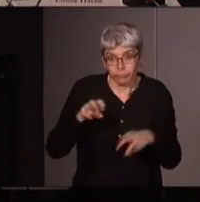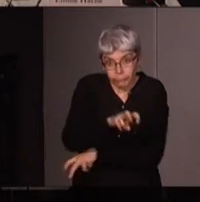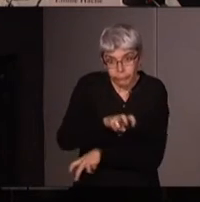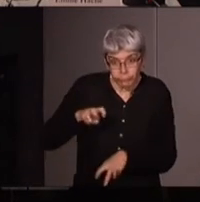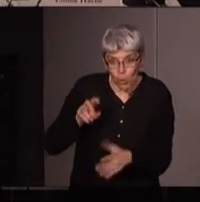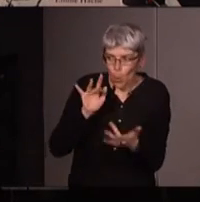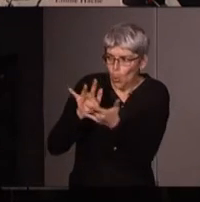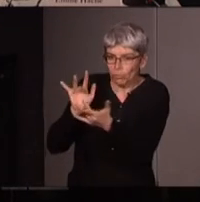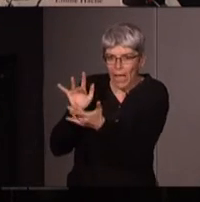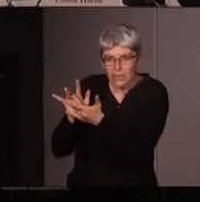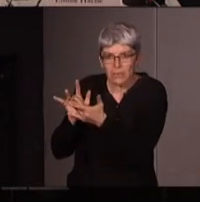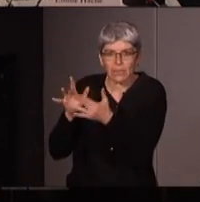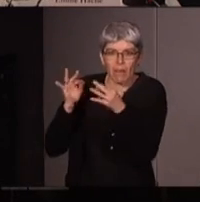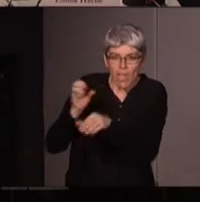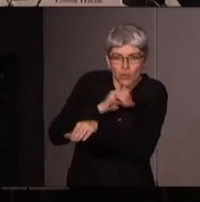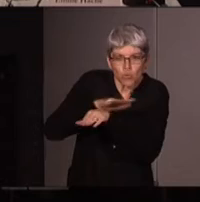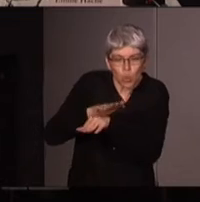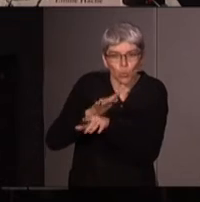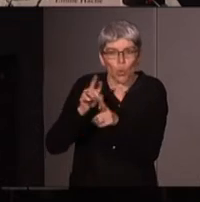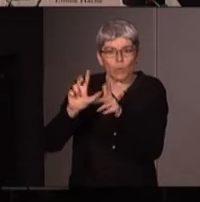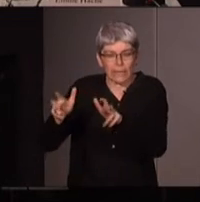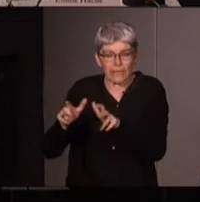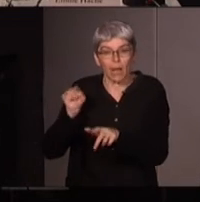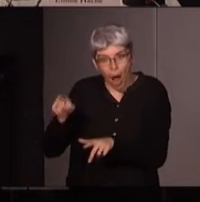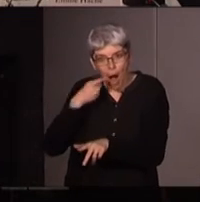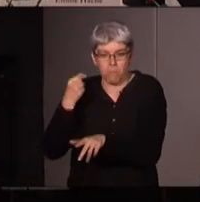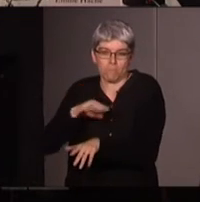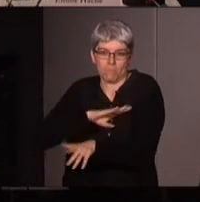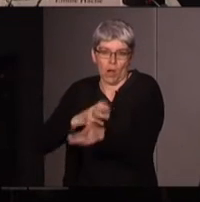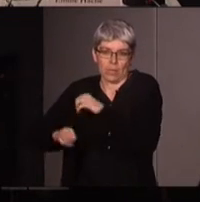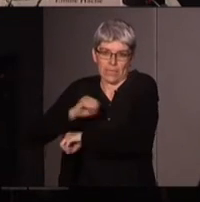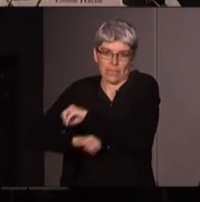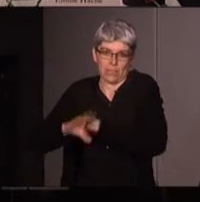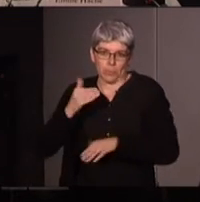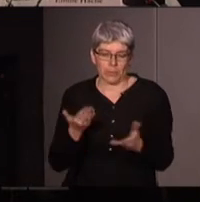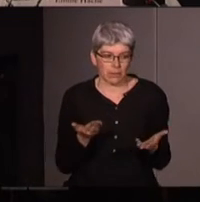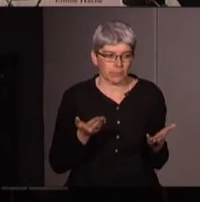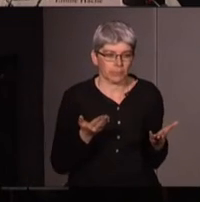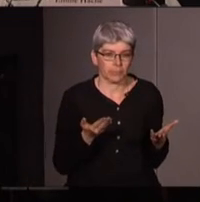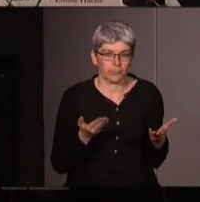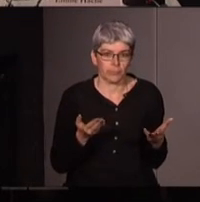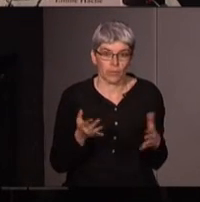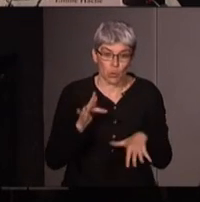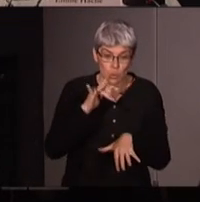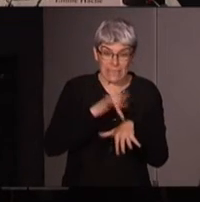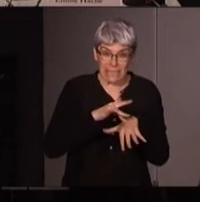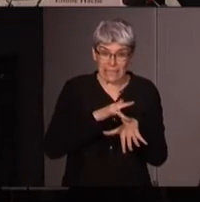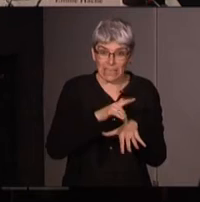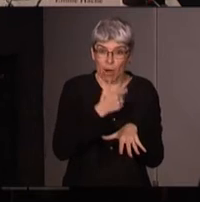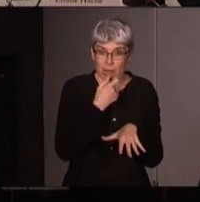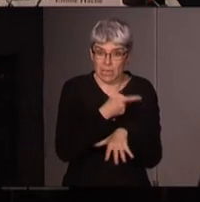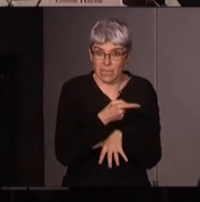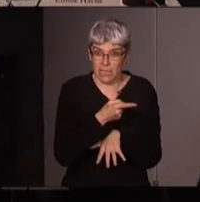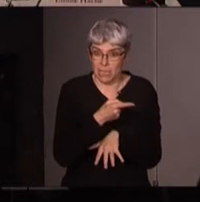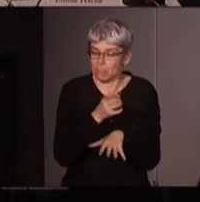aussi tout le contact par rapport aux médias si c'était nécessaire mais donc pour sur le site lui-même il